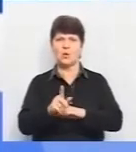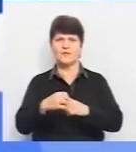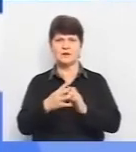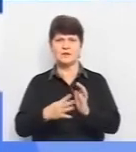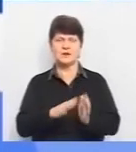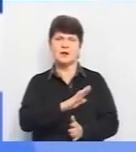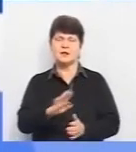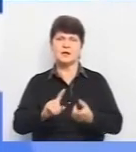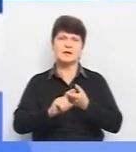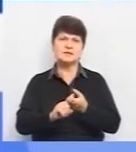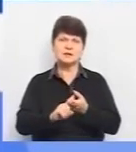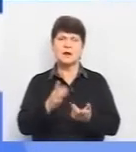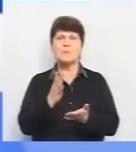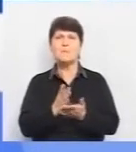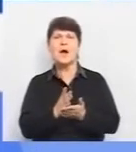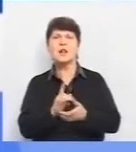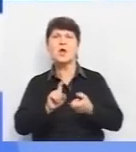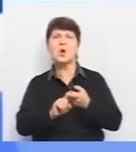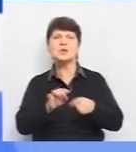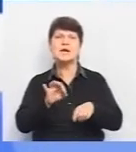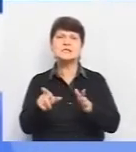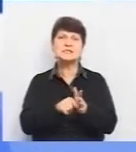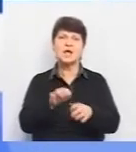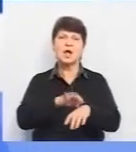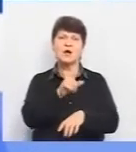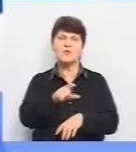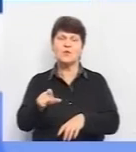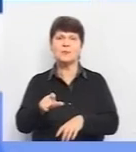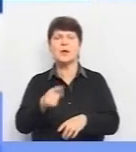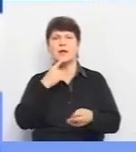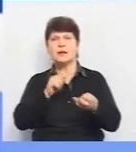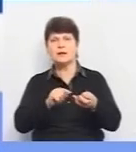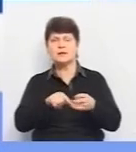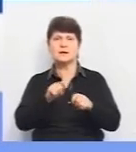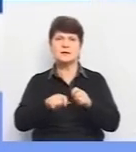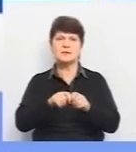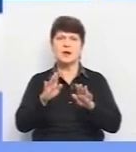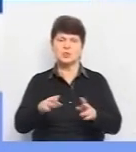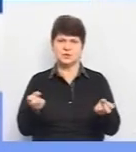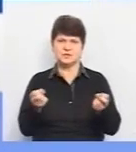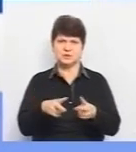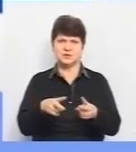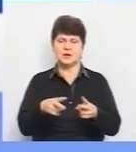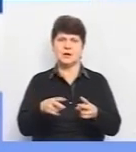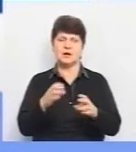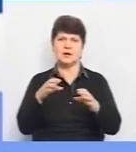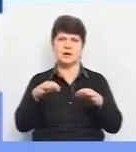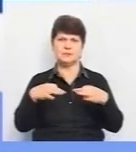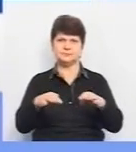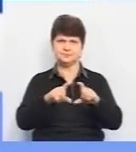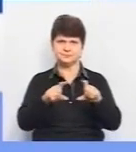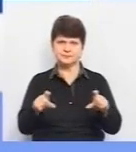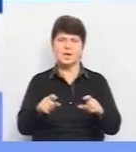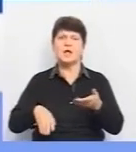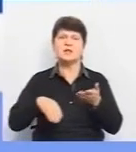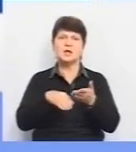незалежно від того, чи мали вони контакт із хворими чи ні. Тестувати чи брати аналізи будуть у спеціальних мобільних пунктах. На допомогу